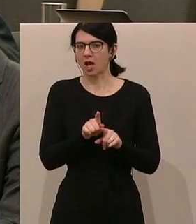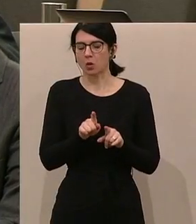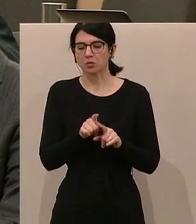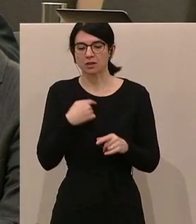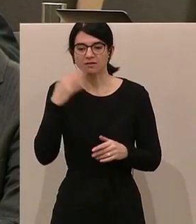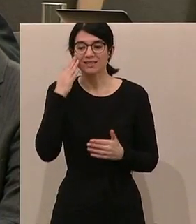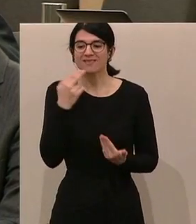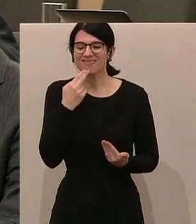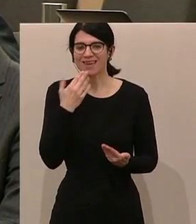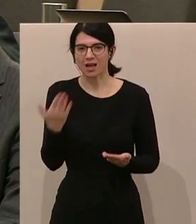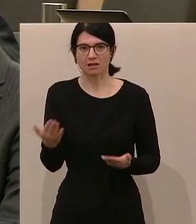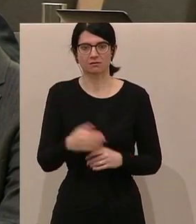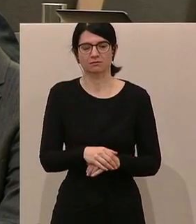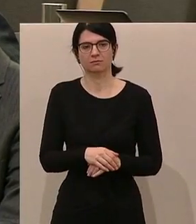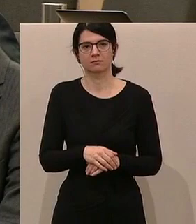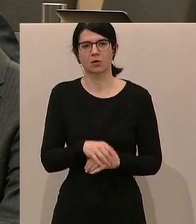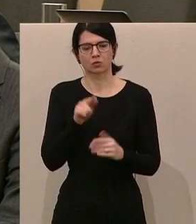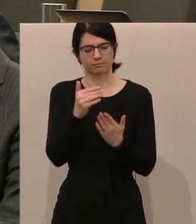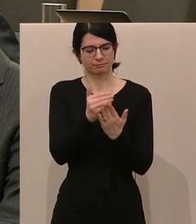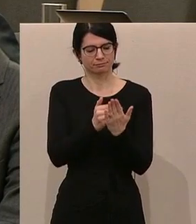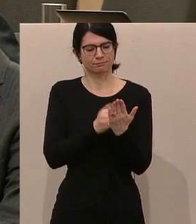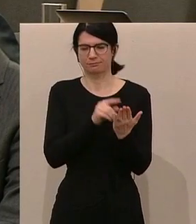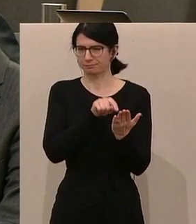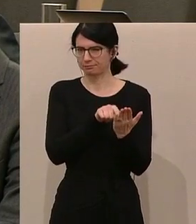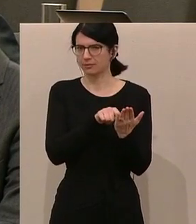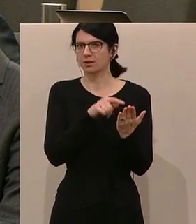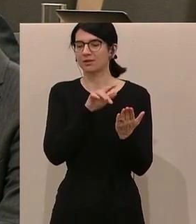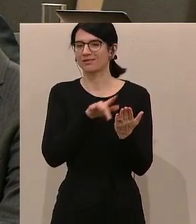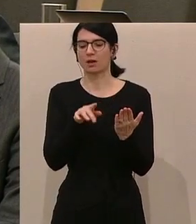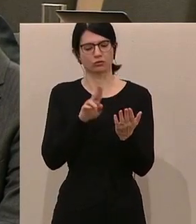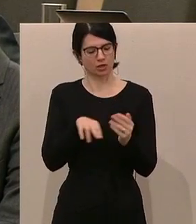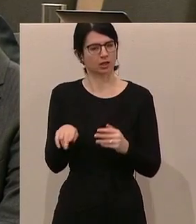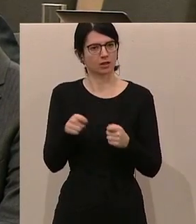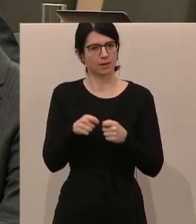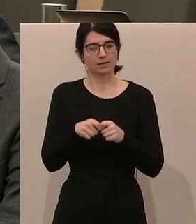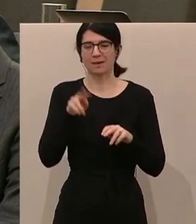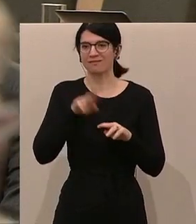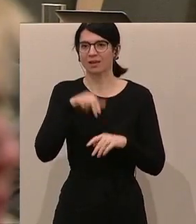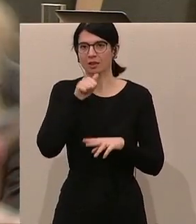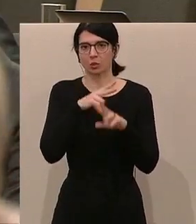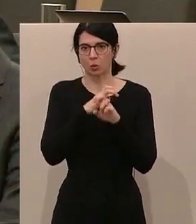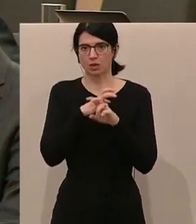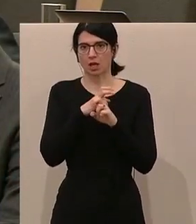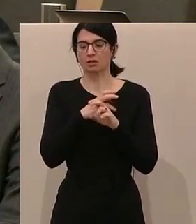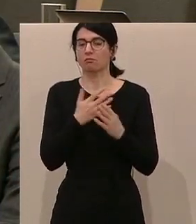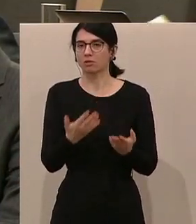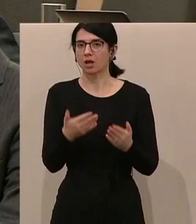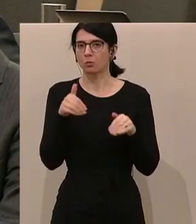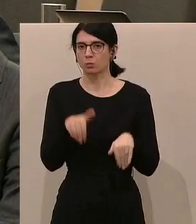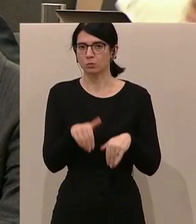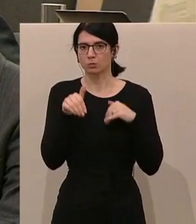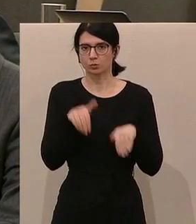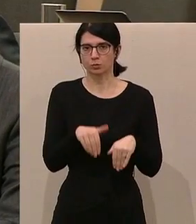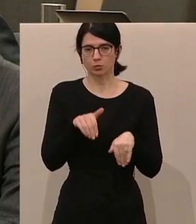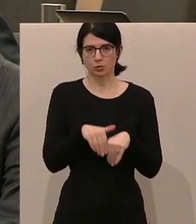wer ist das. Und hier steht drinnen, und das ist auch eine richtige Maßnahme, dass jene Nicht-Österreicher sich einmal grundsätzlich